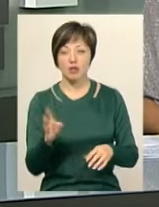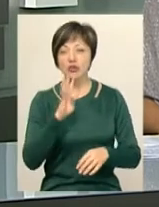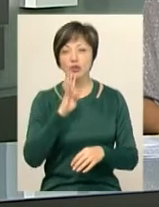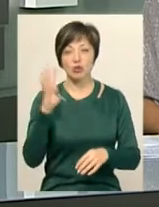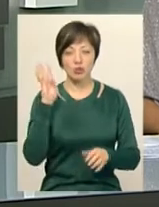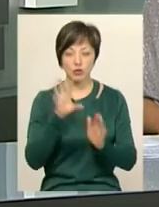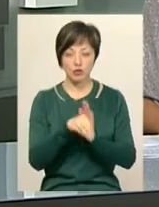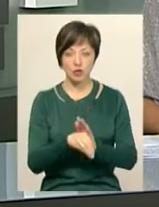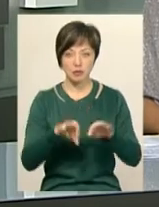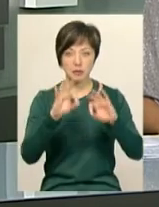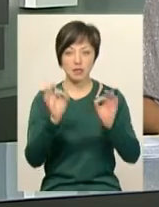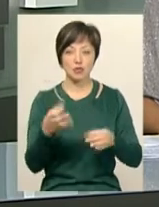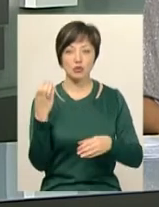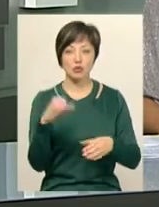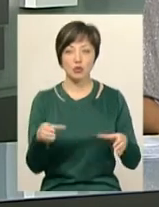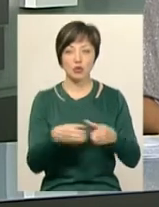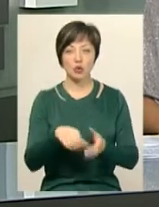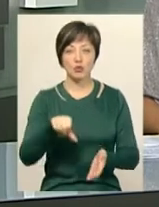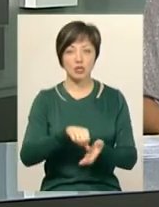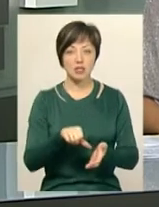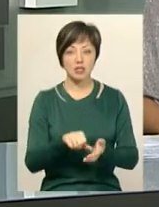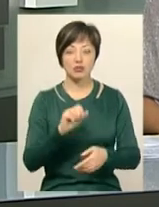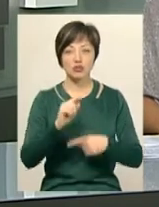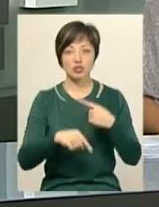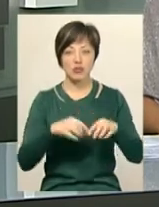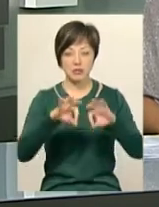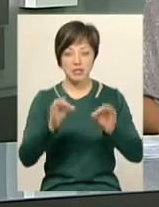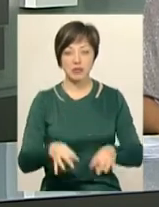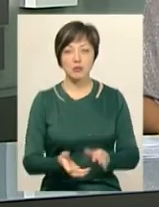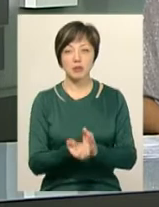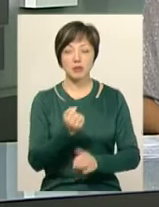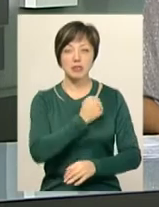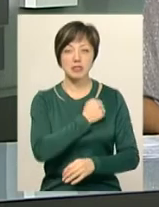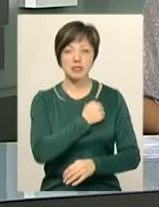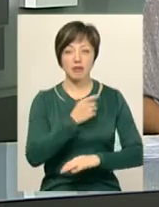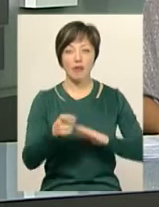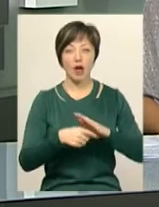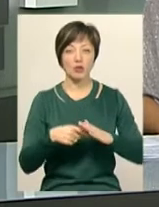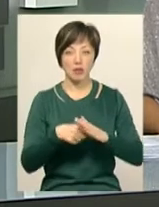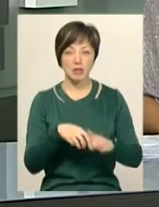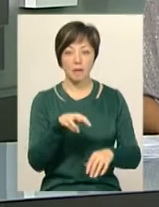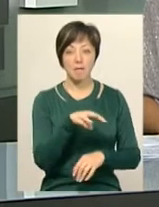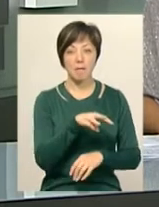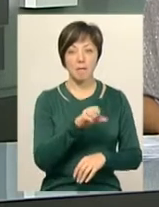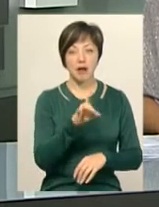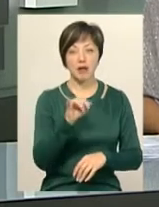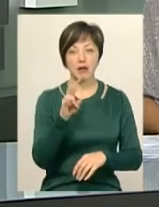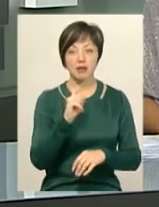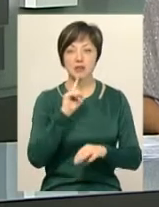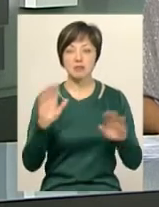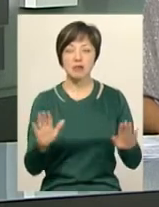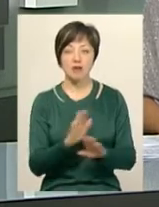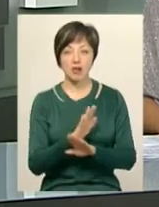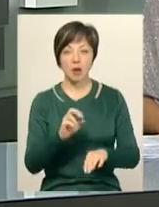тому долучились до мистецької сотні, учасники якої через мистецтво підтримували бійців на Донбасі. Марина Українець – співачка, а